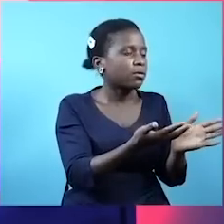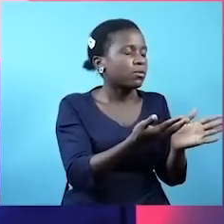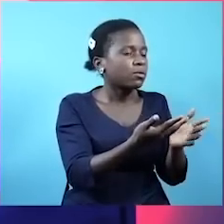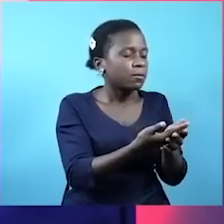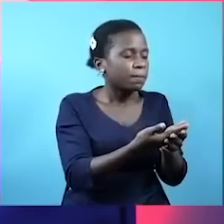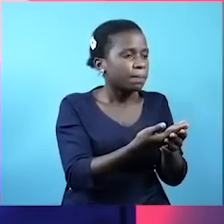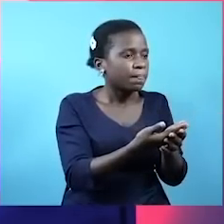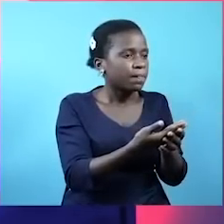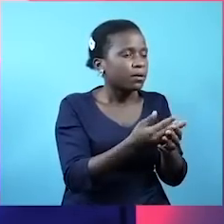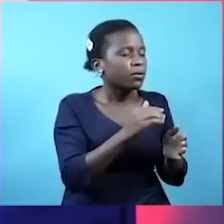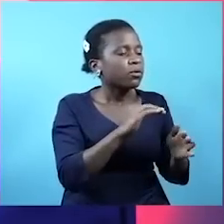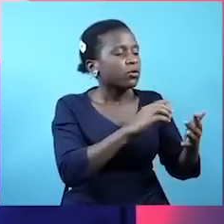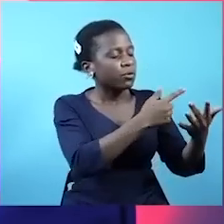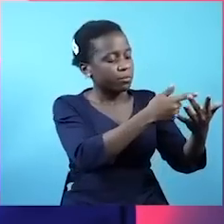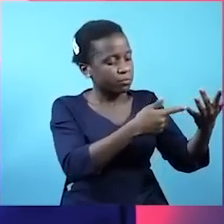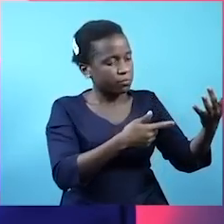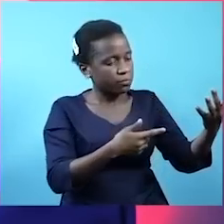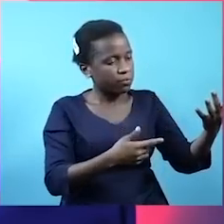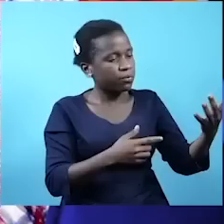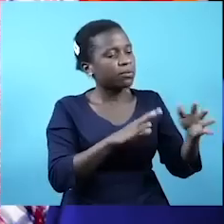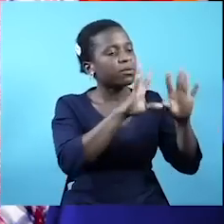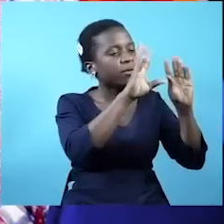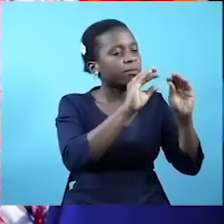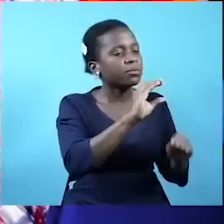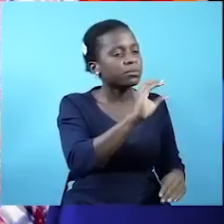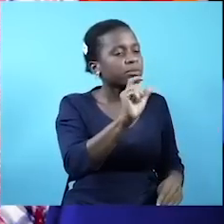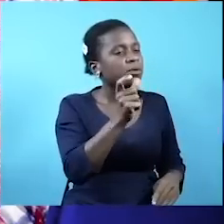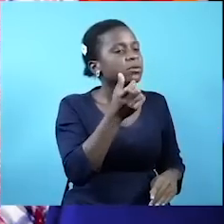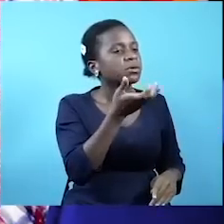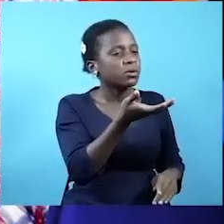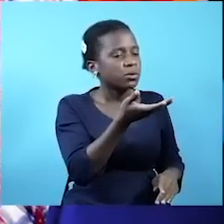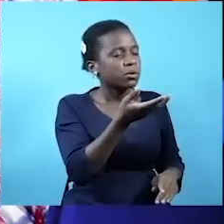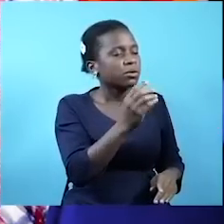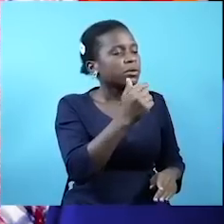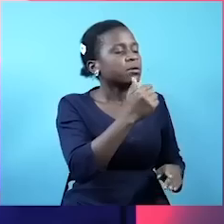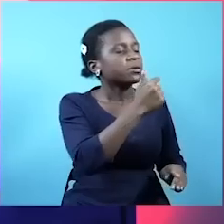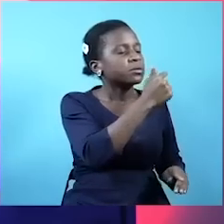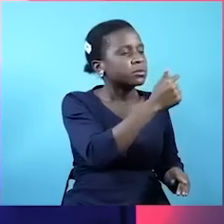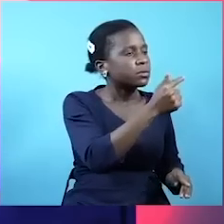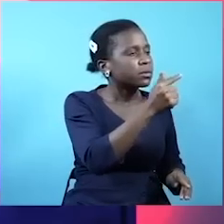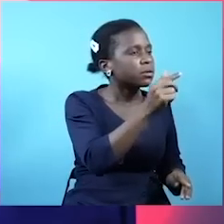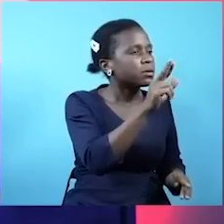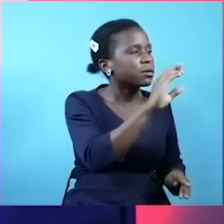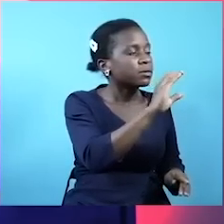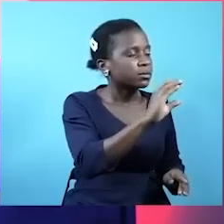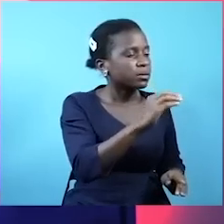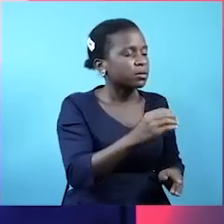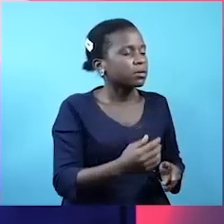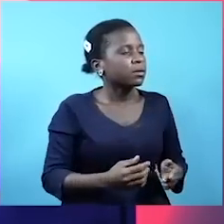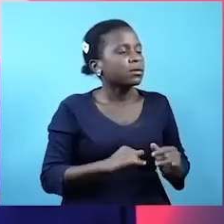Umefatiria ripoti ya CIG. Tiarasi. Tiarasi. Shilika raleli.